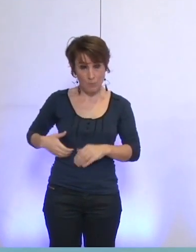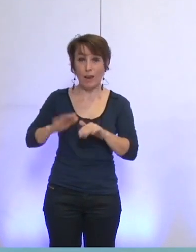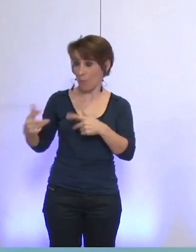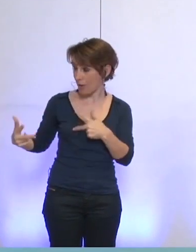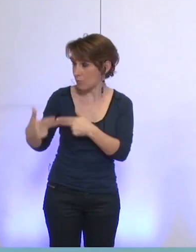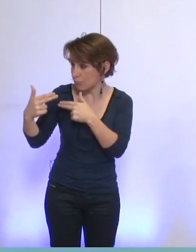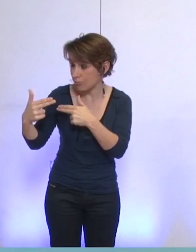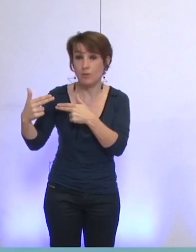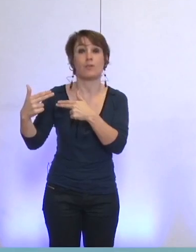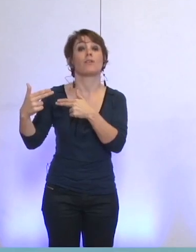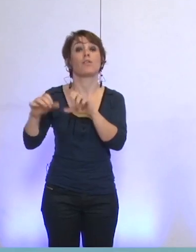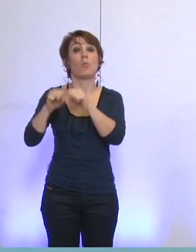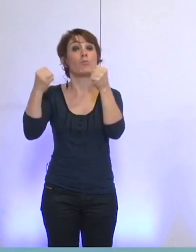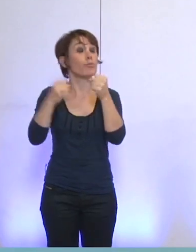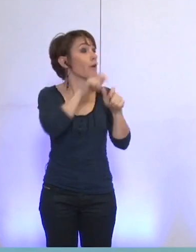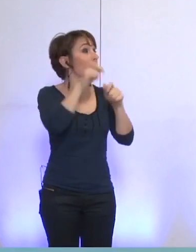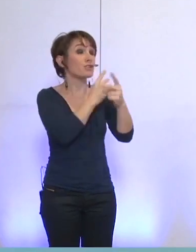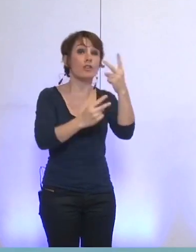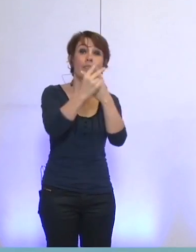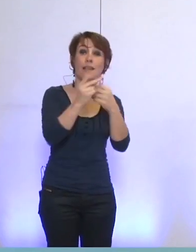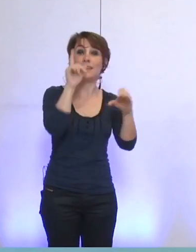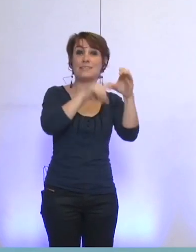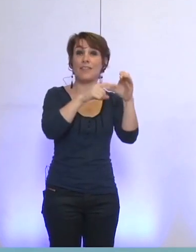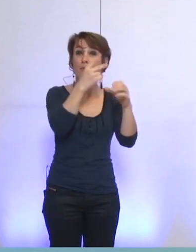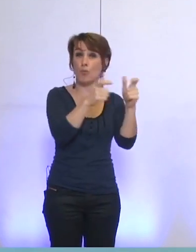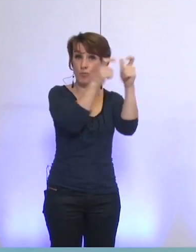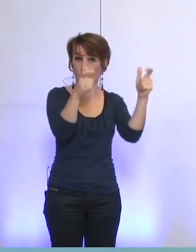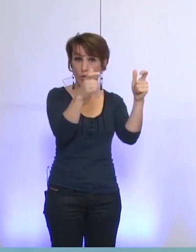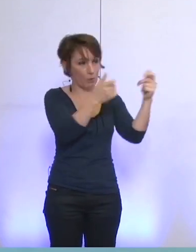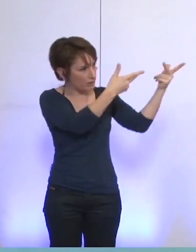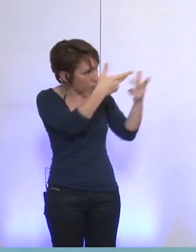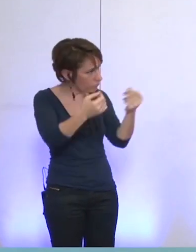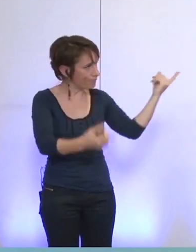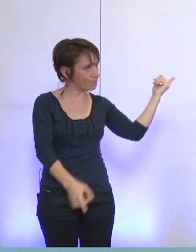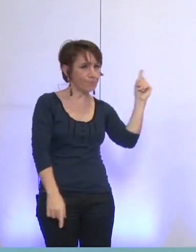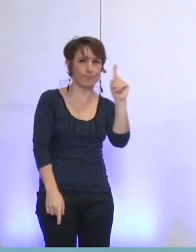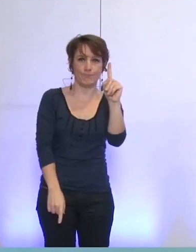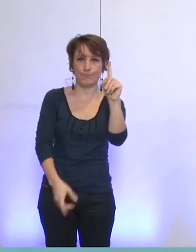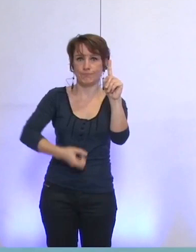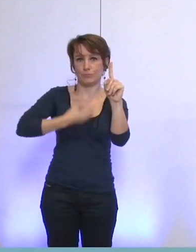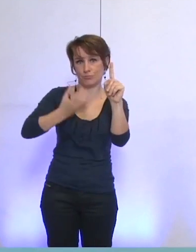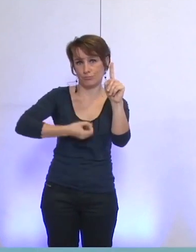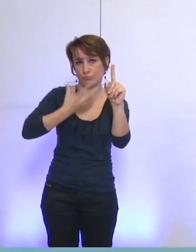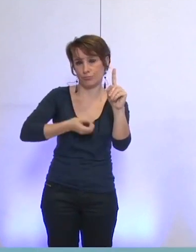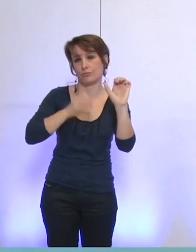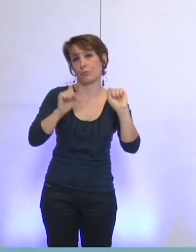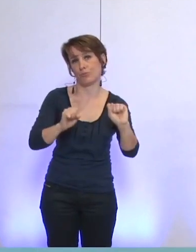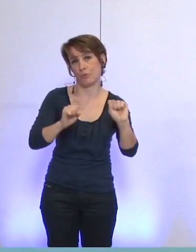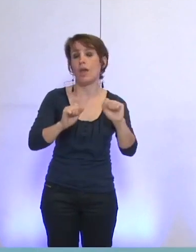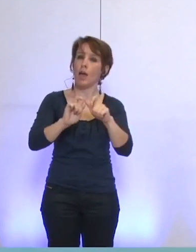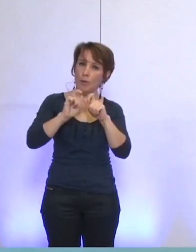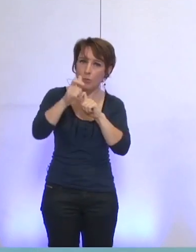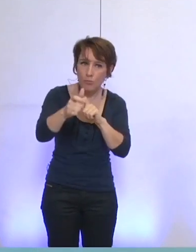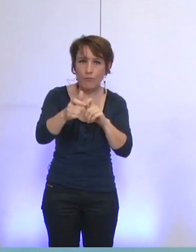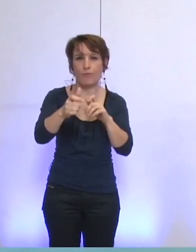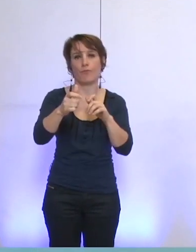à des représentants syndicaux de l'entreprise. Nous reprendrons ensuite nos travaux par la